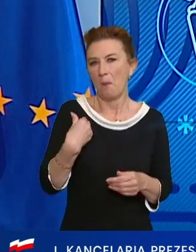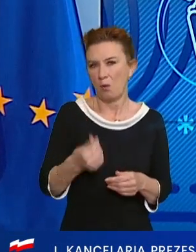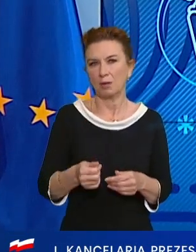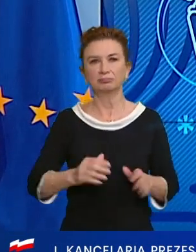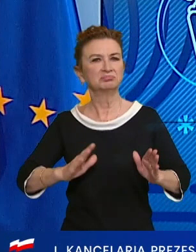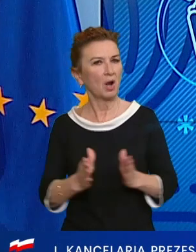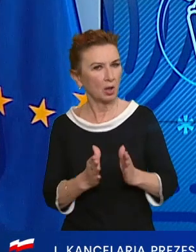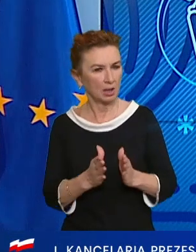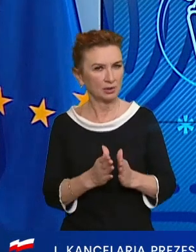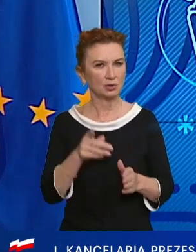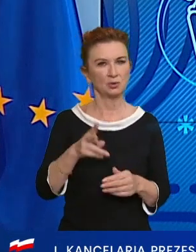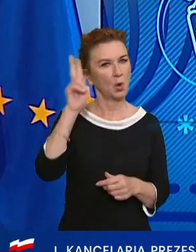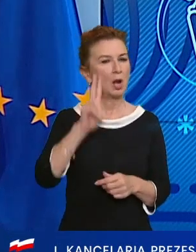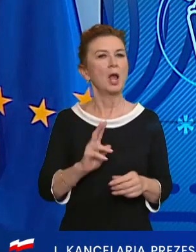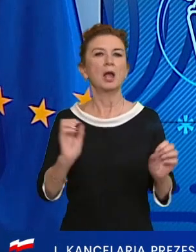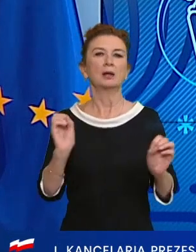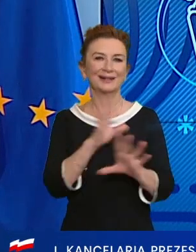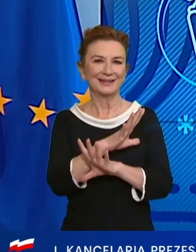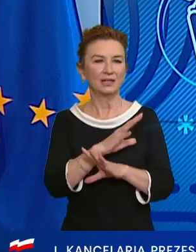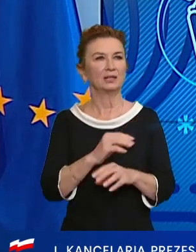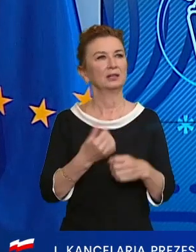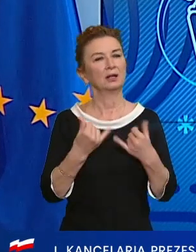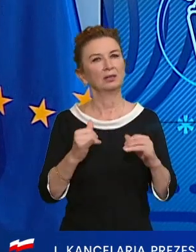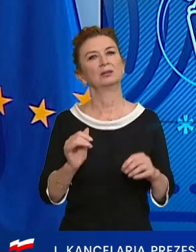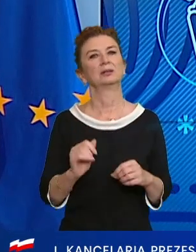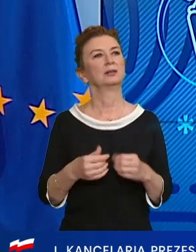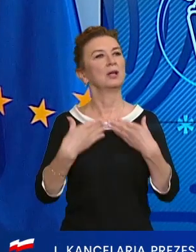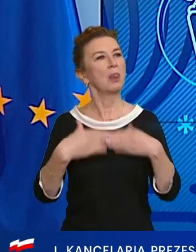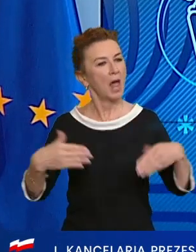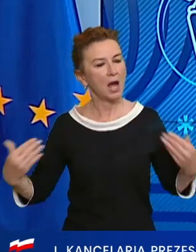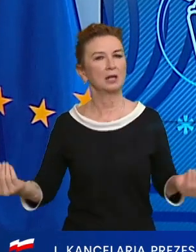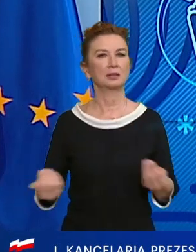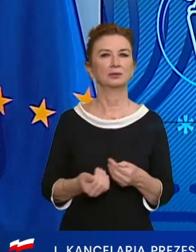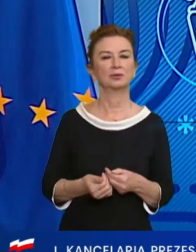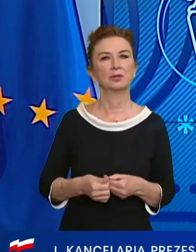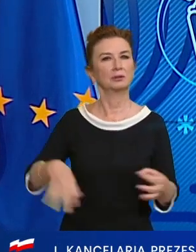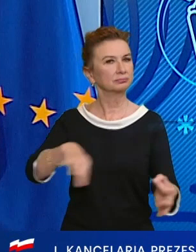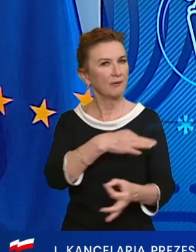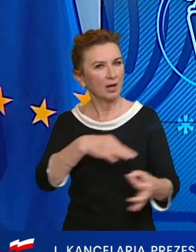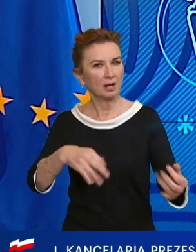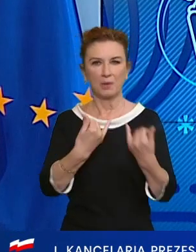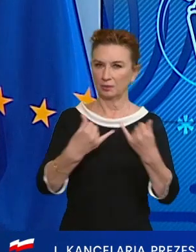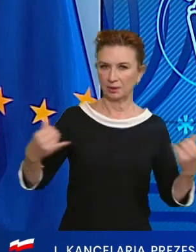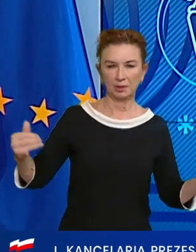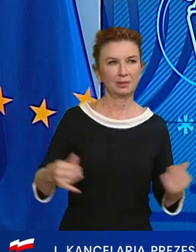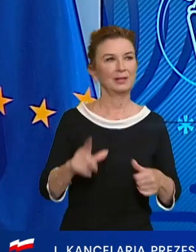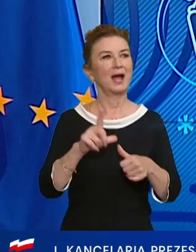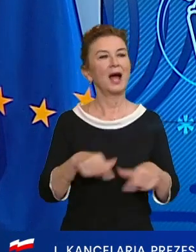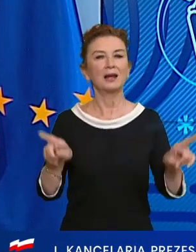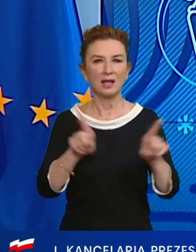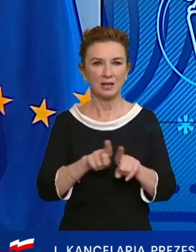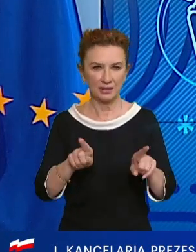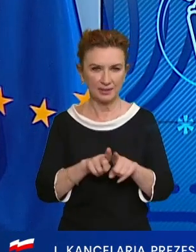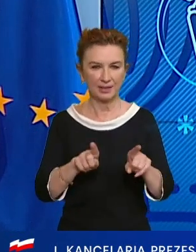Tutaj instytucje kina, instytucje kultury jak kina, teatry, filharmonie i inne, ale także obiekty